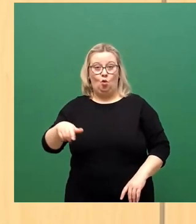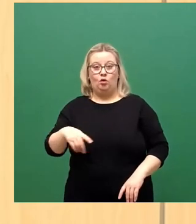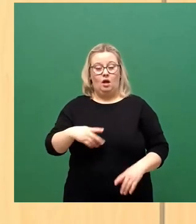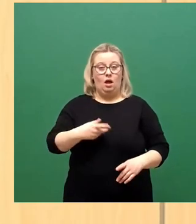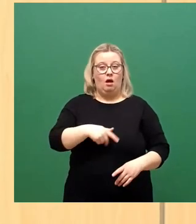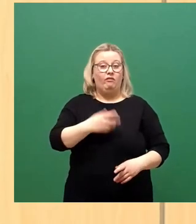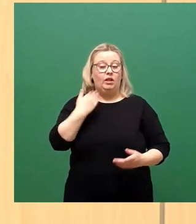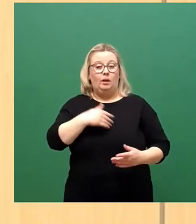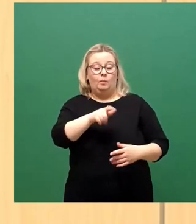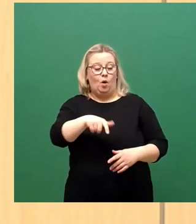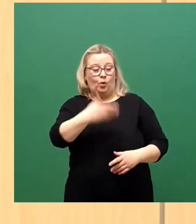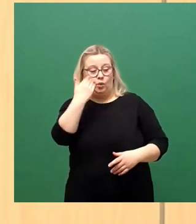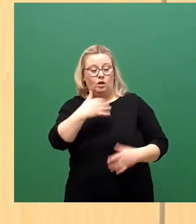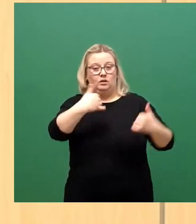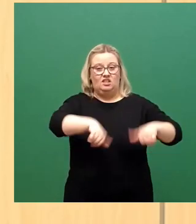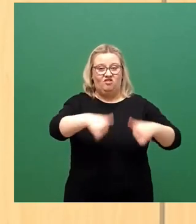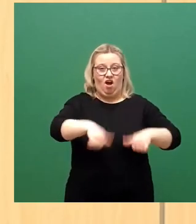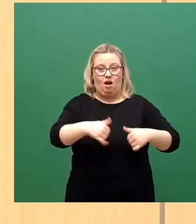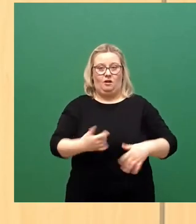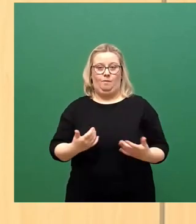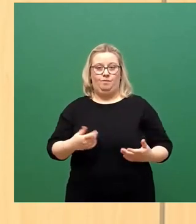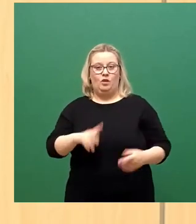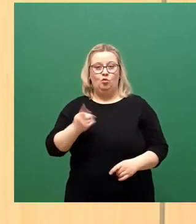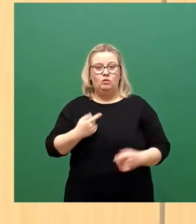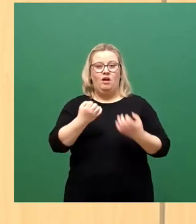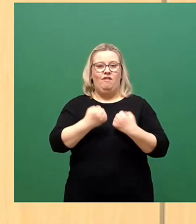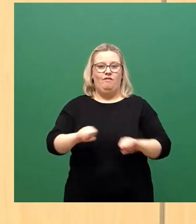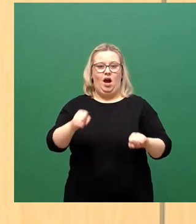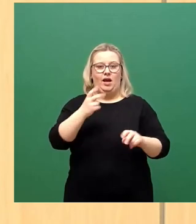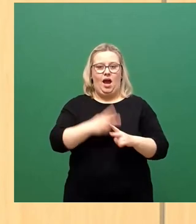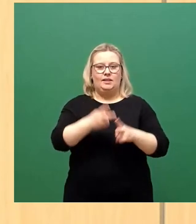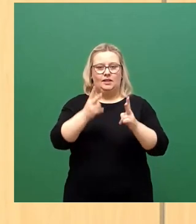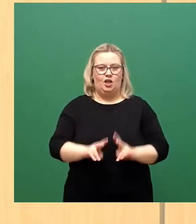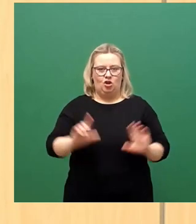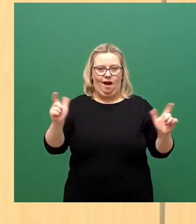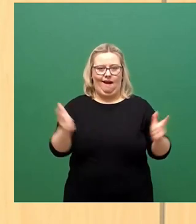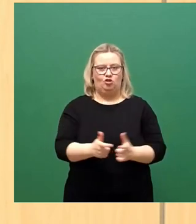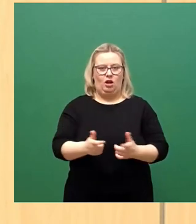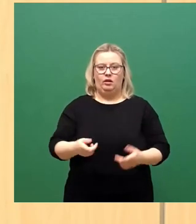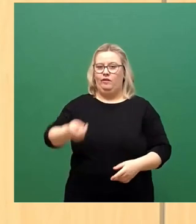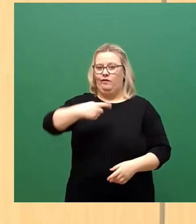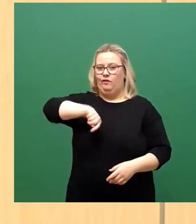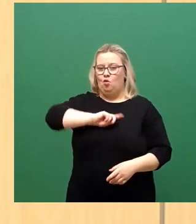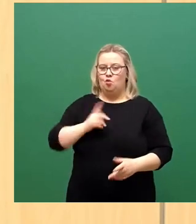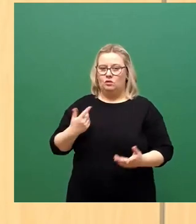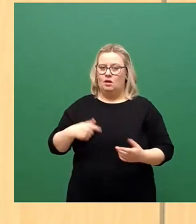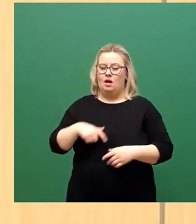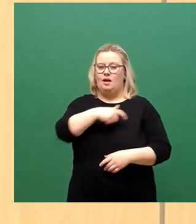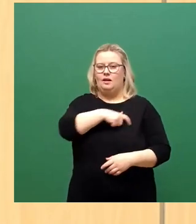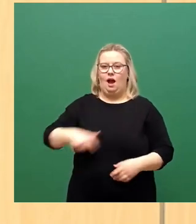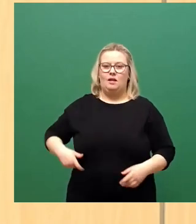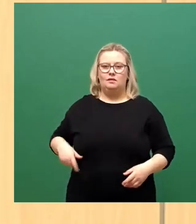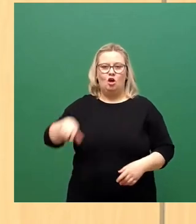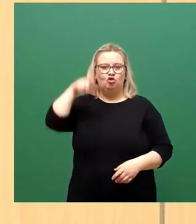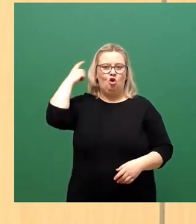Druck setzen, Zwang ausüben und Freiheitsrechte einschränken. Für unseren gegenwärtigen Kanzler Scholz gar gibt es im Rahmen der